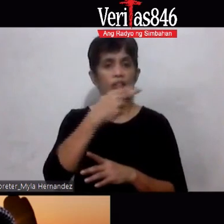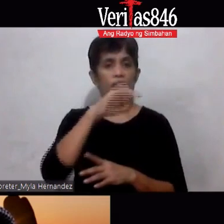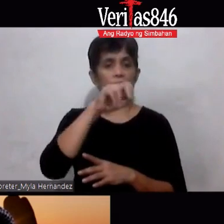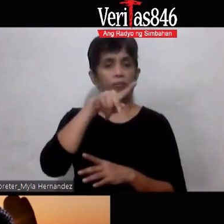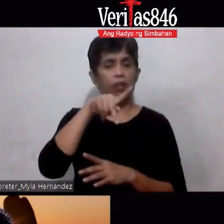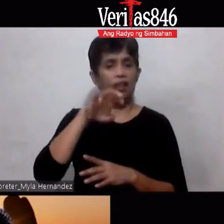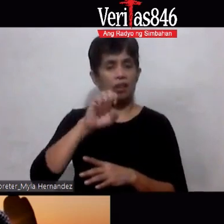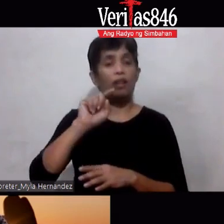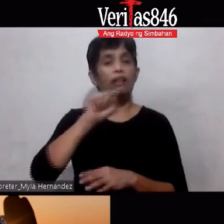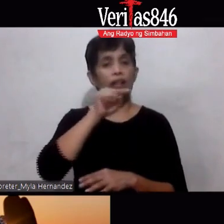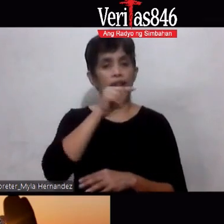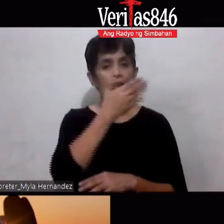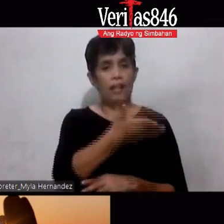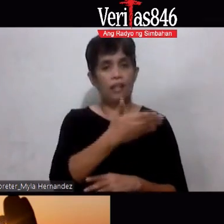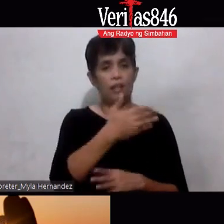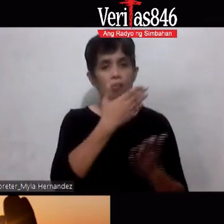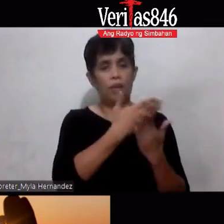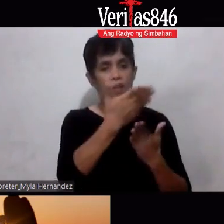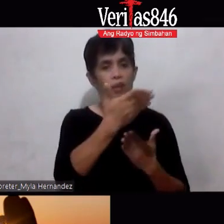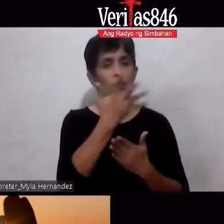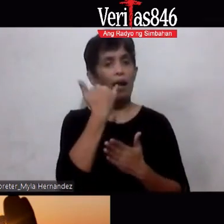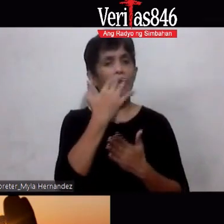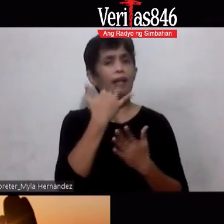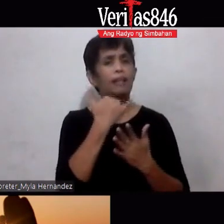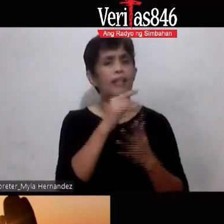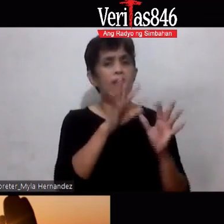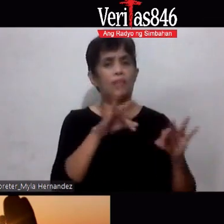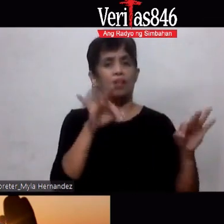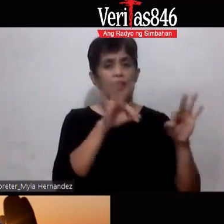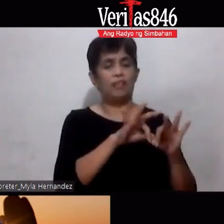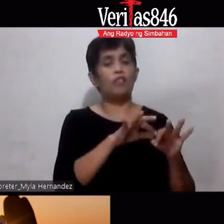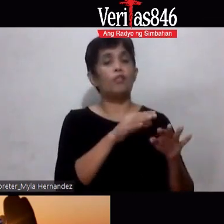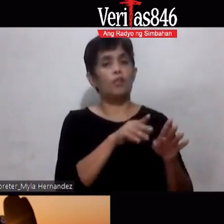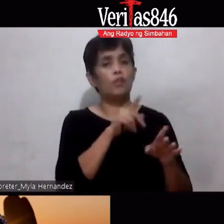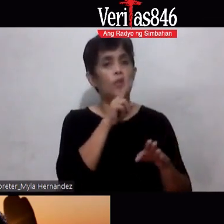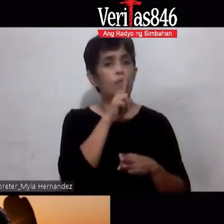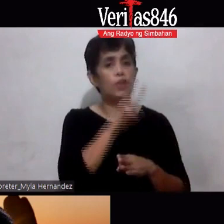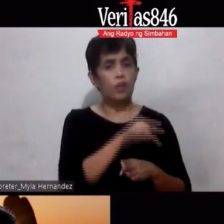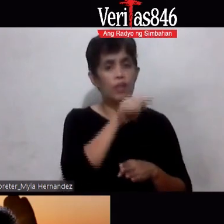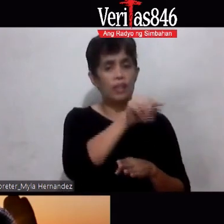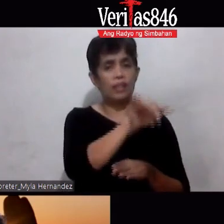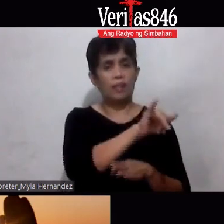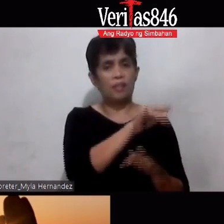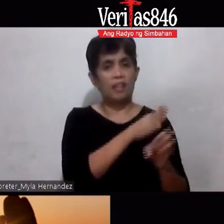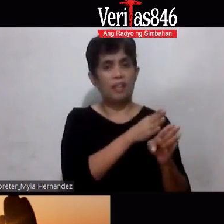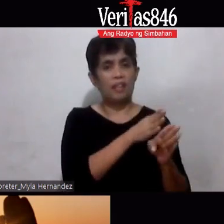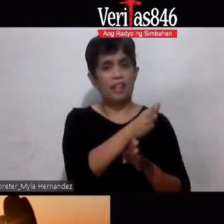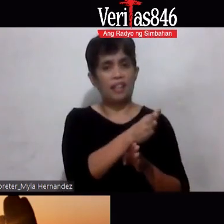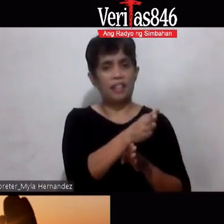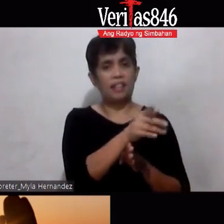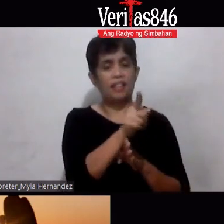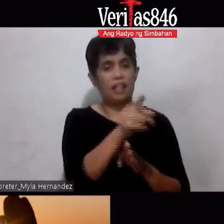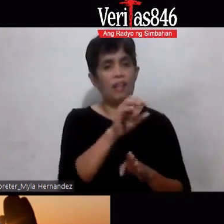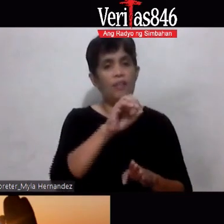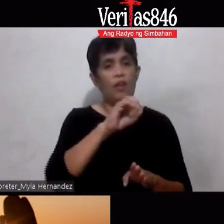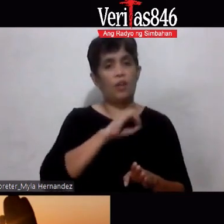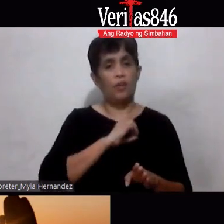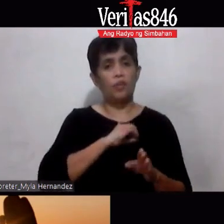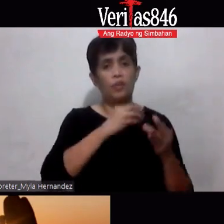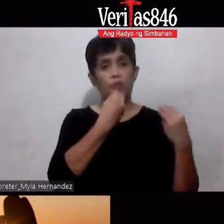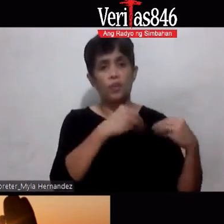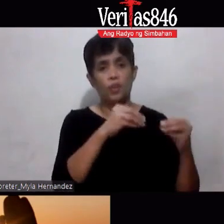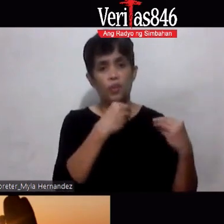mahalaga yun dahil nakakatuyak kayo na parang dumirekta kayo sa amin okay kasi meron kaming sariling tindahan